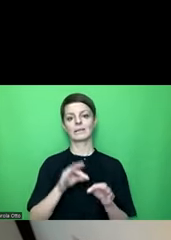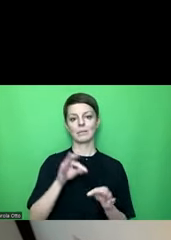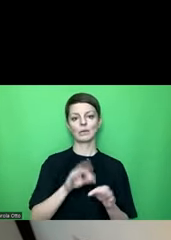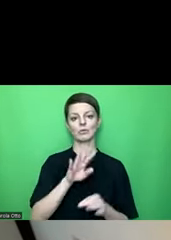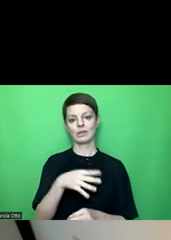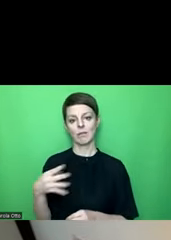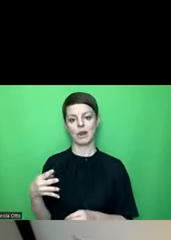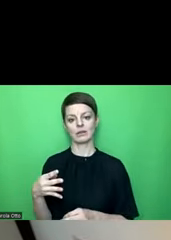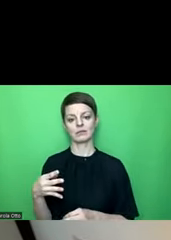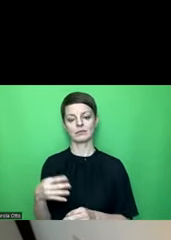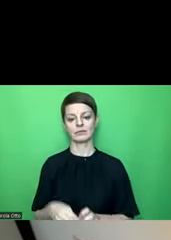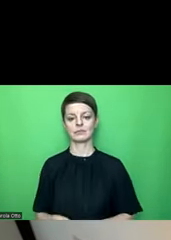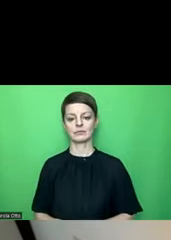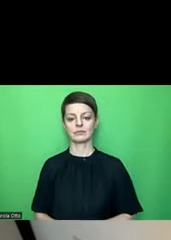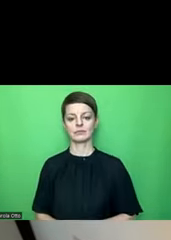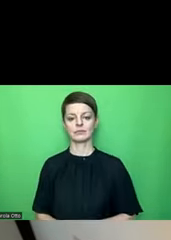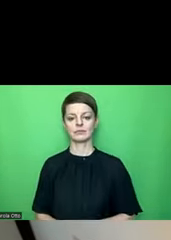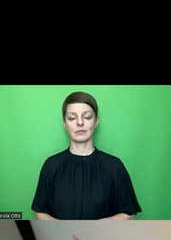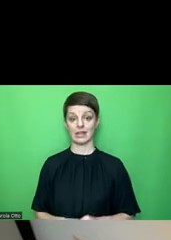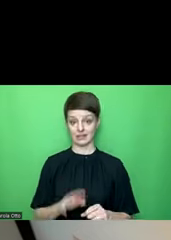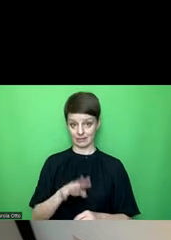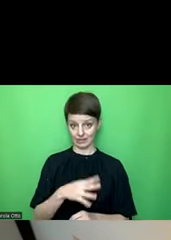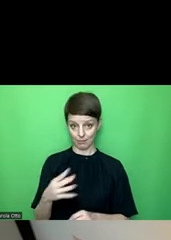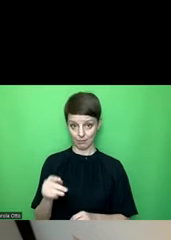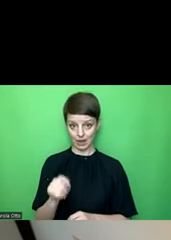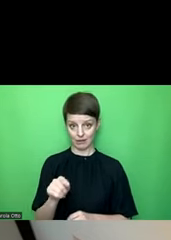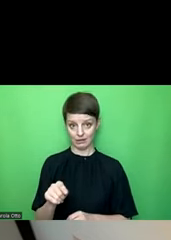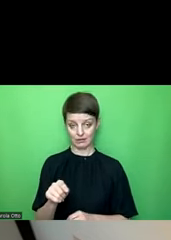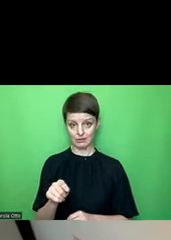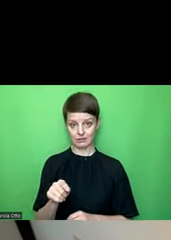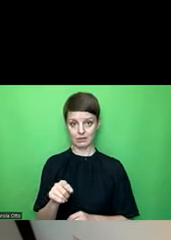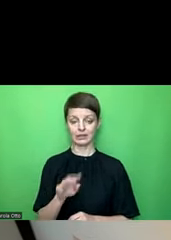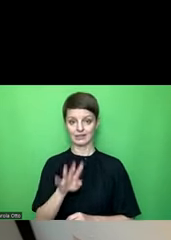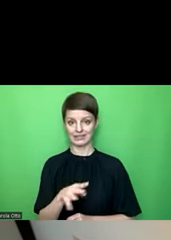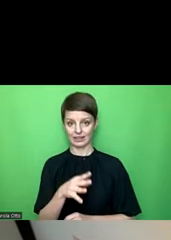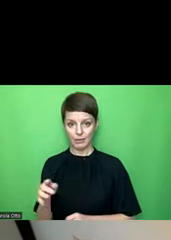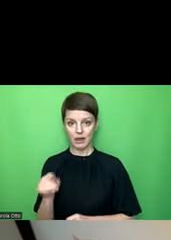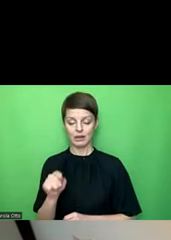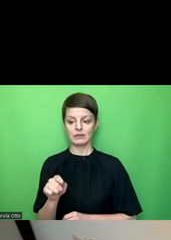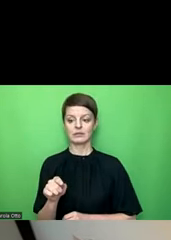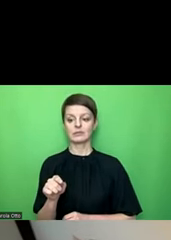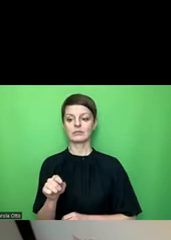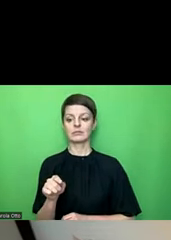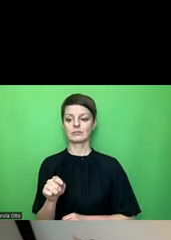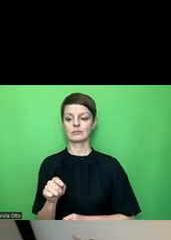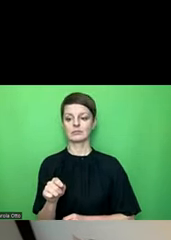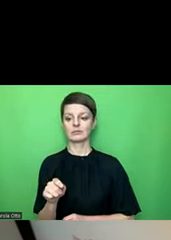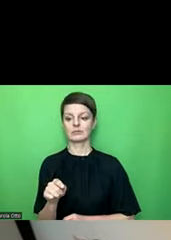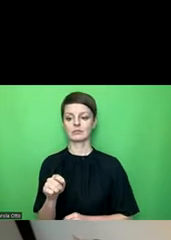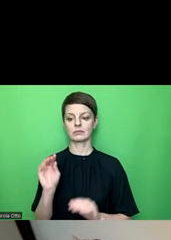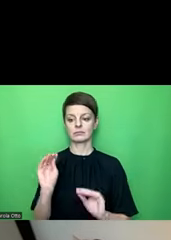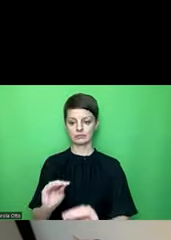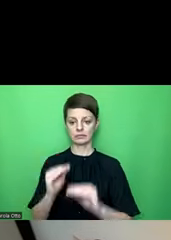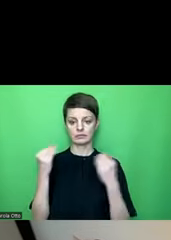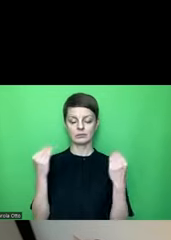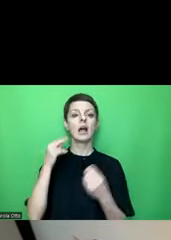Temperaturen Genau, jetzt kommt diese Tabelle, die ich ausgezeichnet habe als Tabelle und die wird einfach angekündigt mit